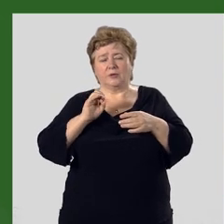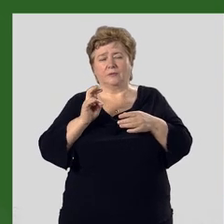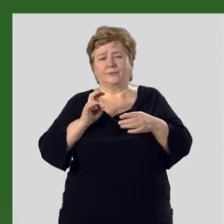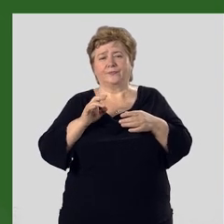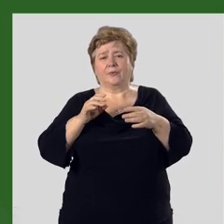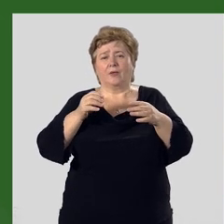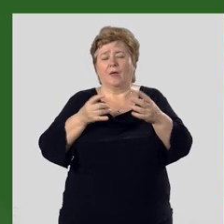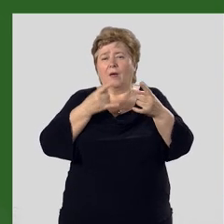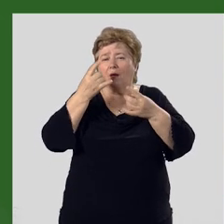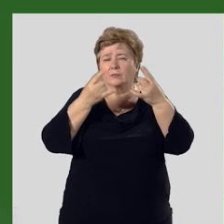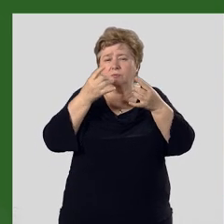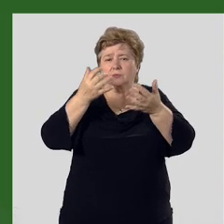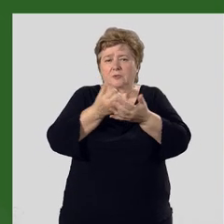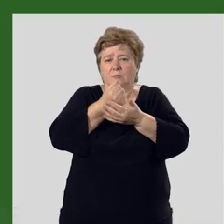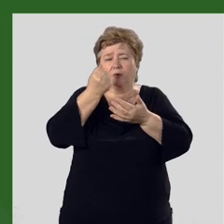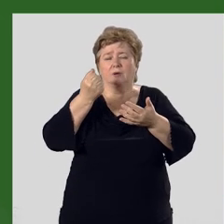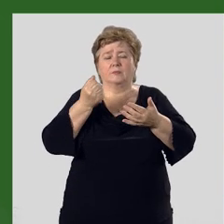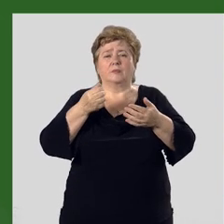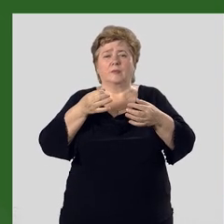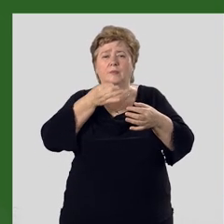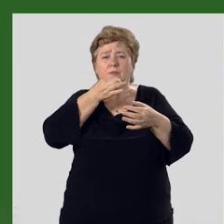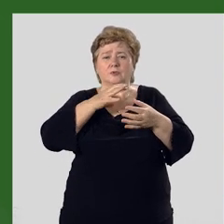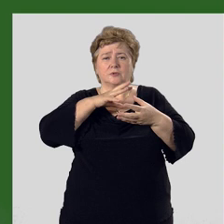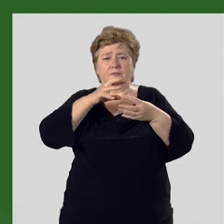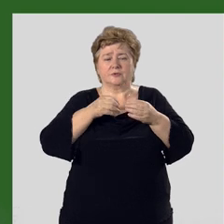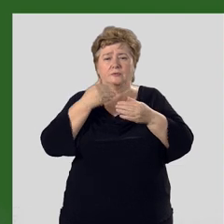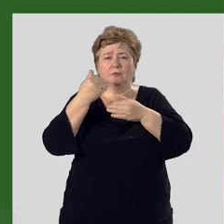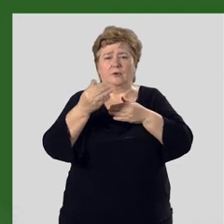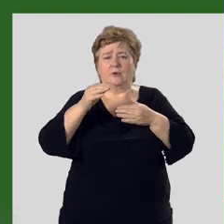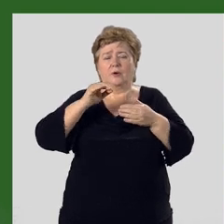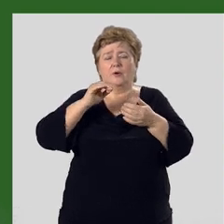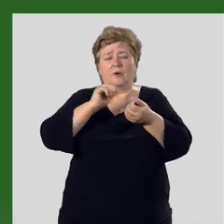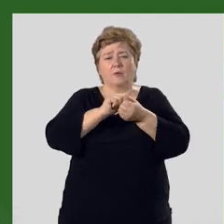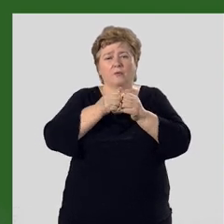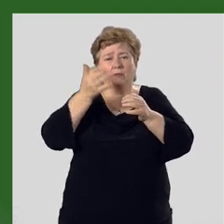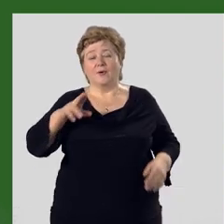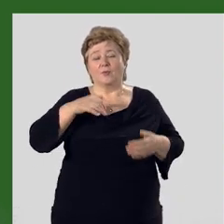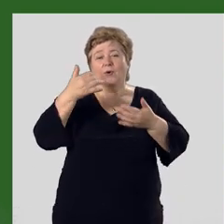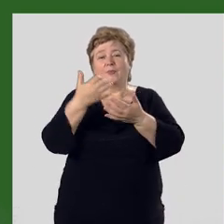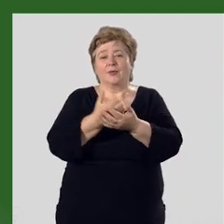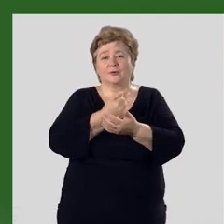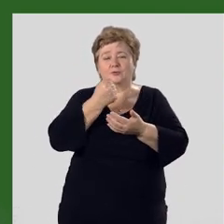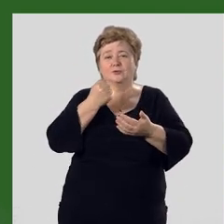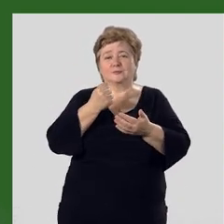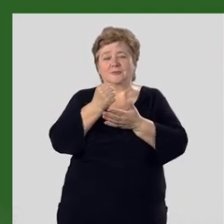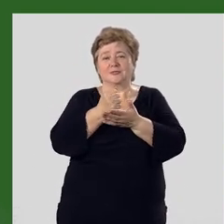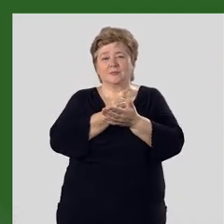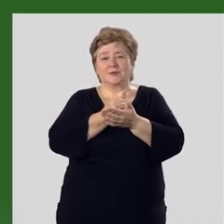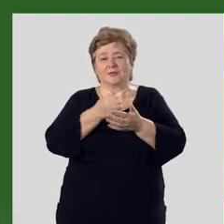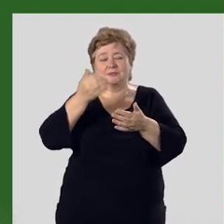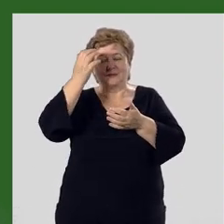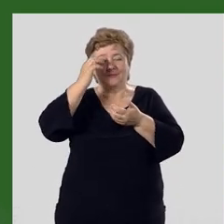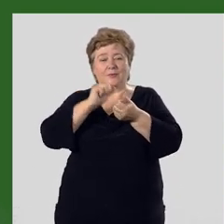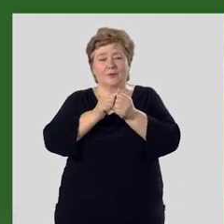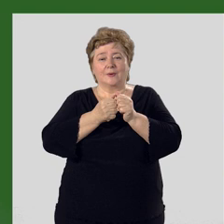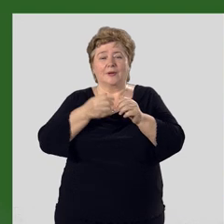Горючим ископаемым прежде всего относятся угольные месторождения. По обнаруженным запасам